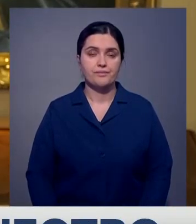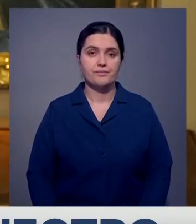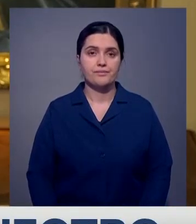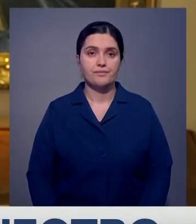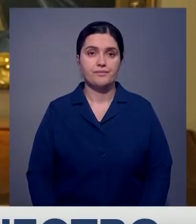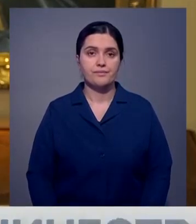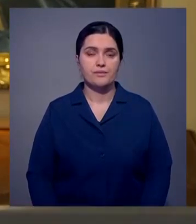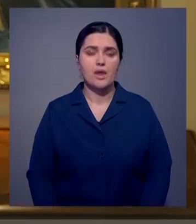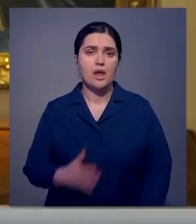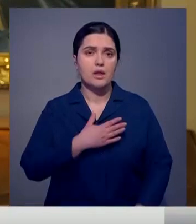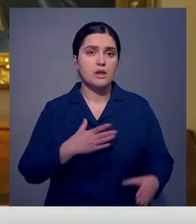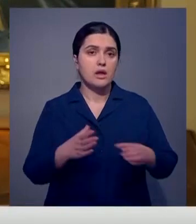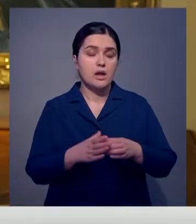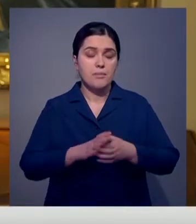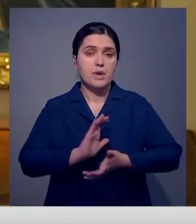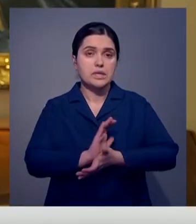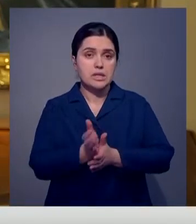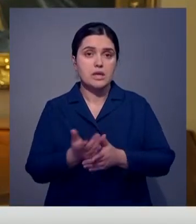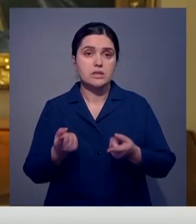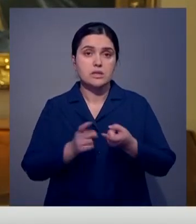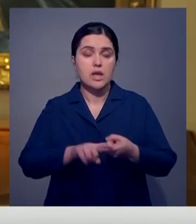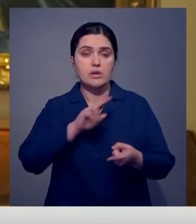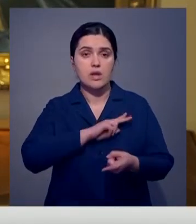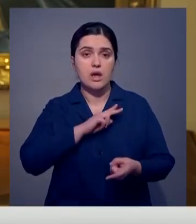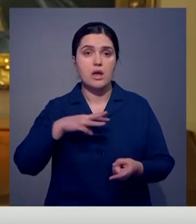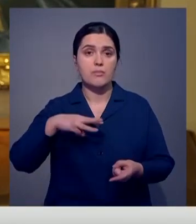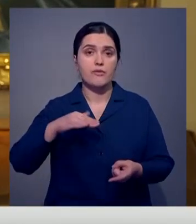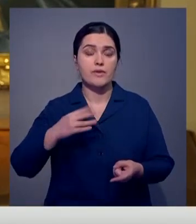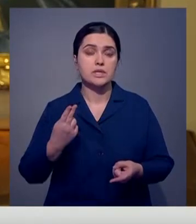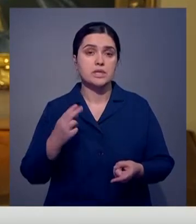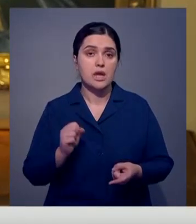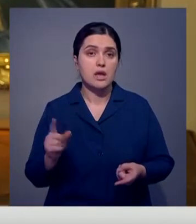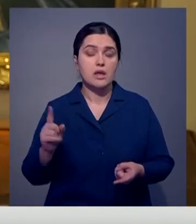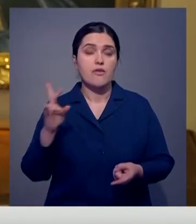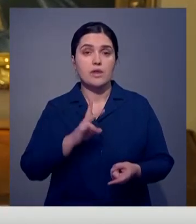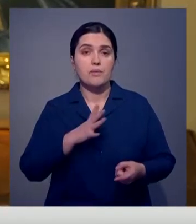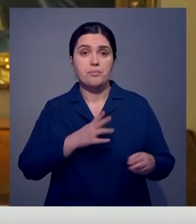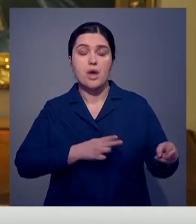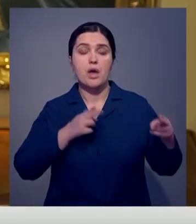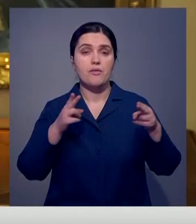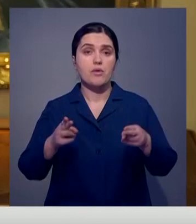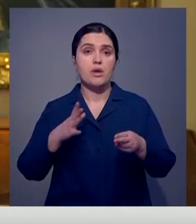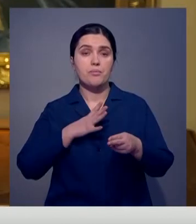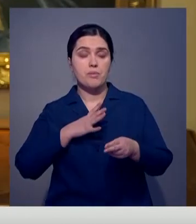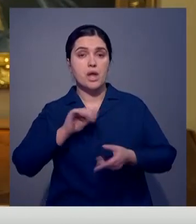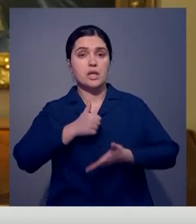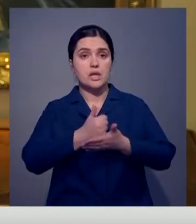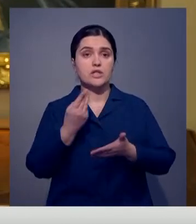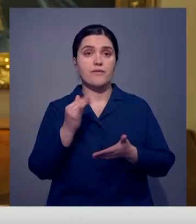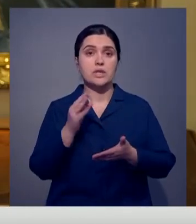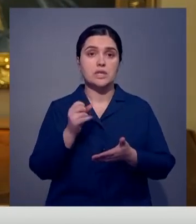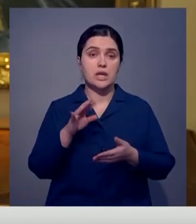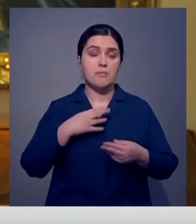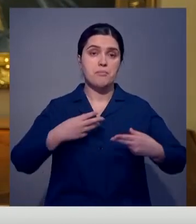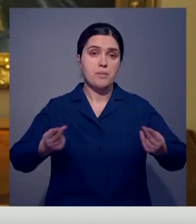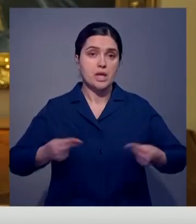Многие наши компании тесно сотрудничают с МФЦА, с которым в ноябре в ходе визита президента Швейцарии Ули Маурера в Казахстан мы подписали